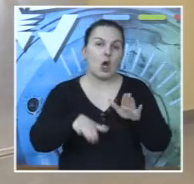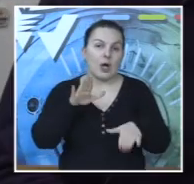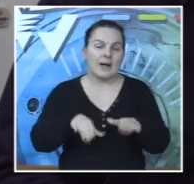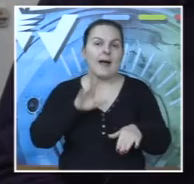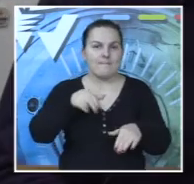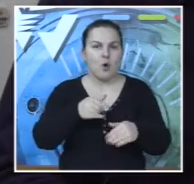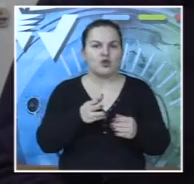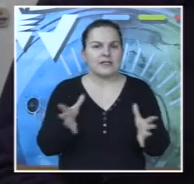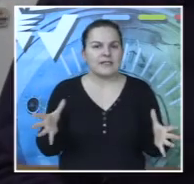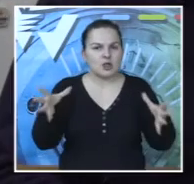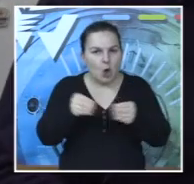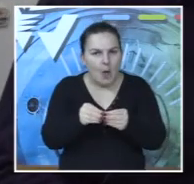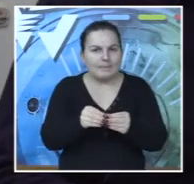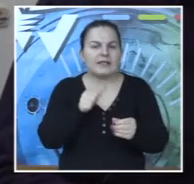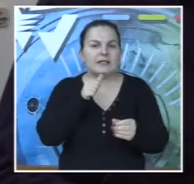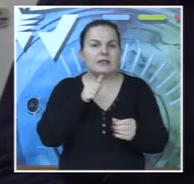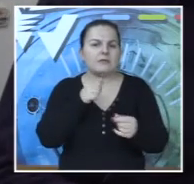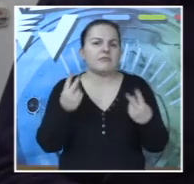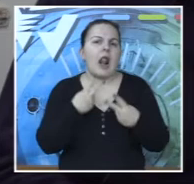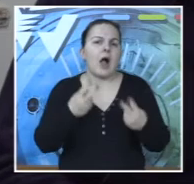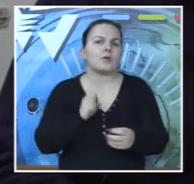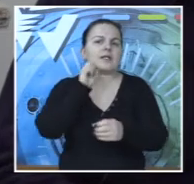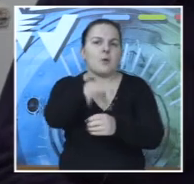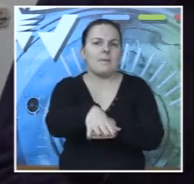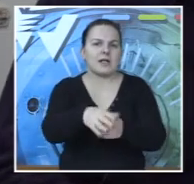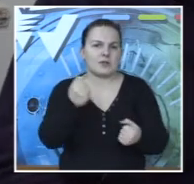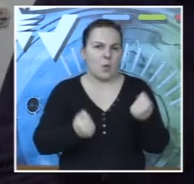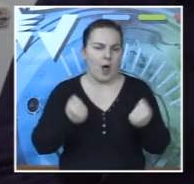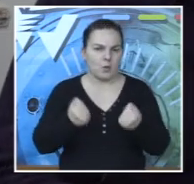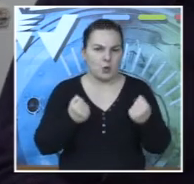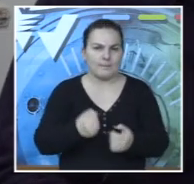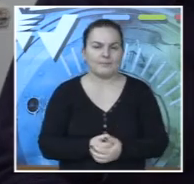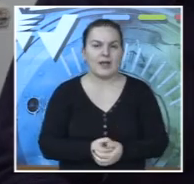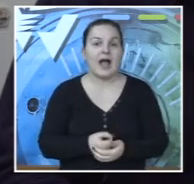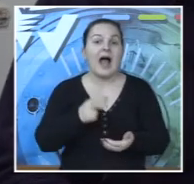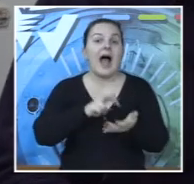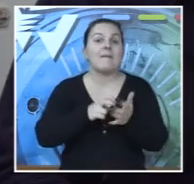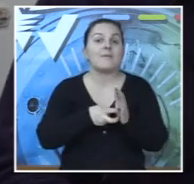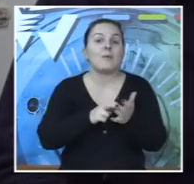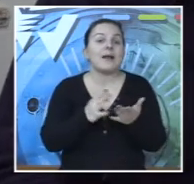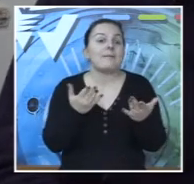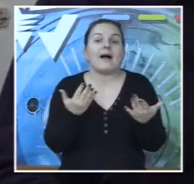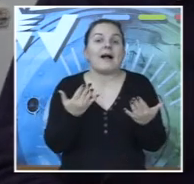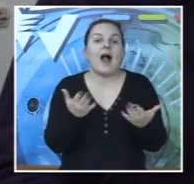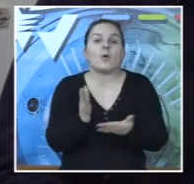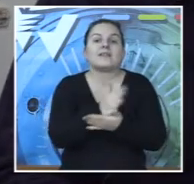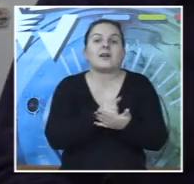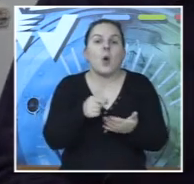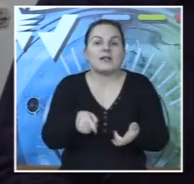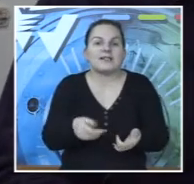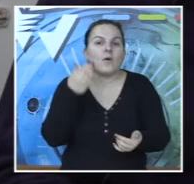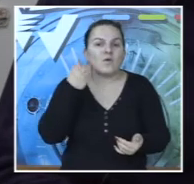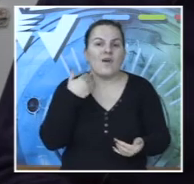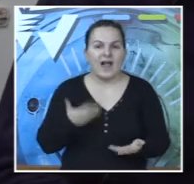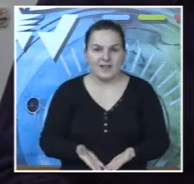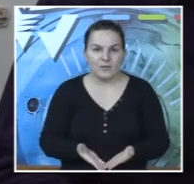peše iz kilograma mogu se sklopiti i začasno bači to auto. sad problem je kako i koristiti u Valjevo.